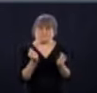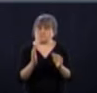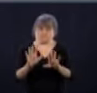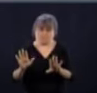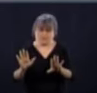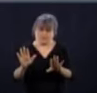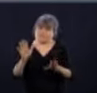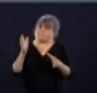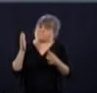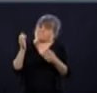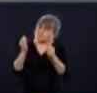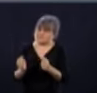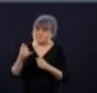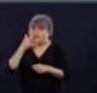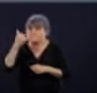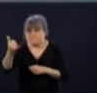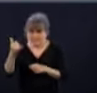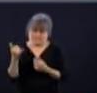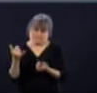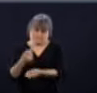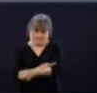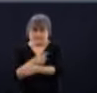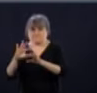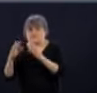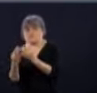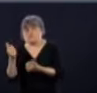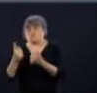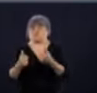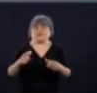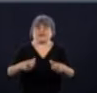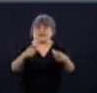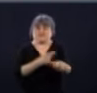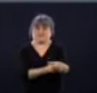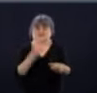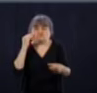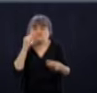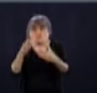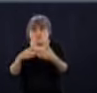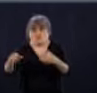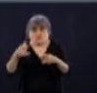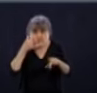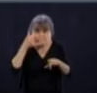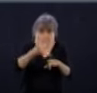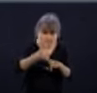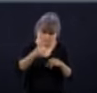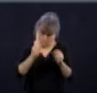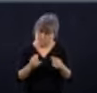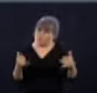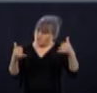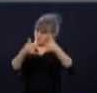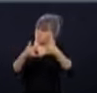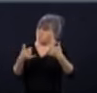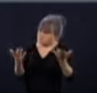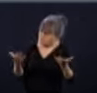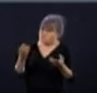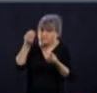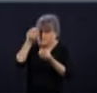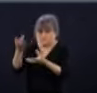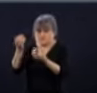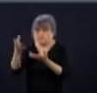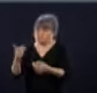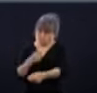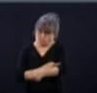médecin de famille ou appelez une clinique près de chez vous. On va vous répondre. Les médecins de famille sont disponibles actuellement